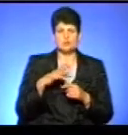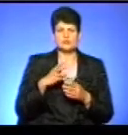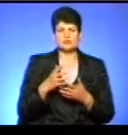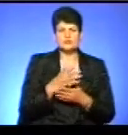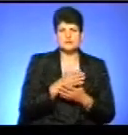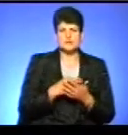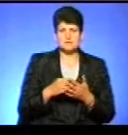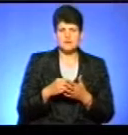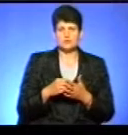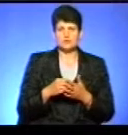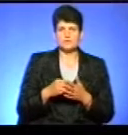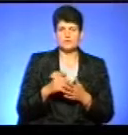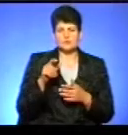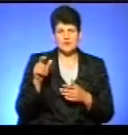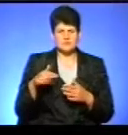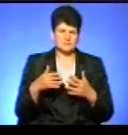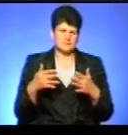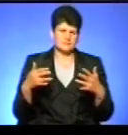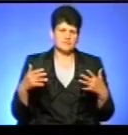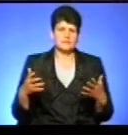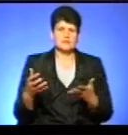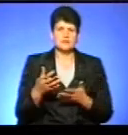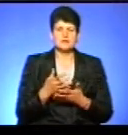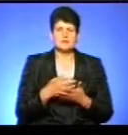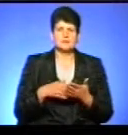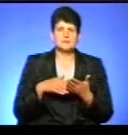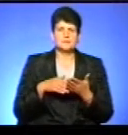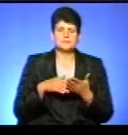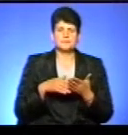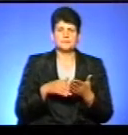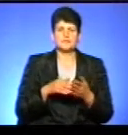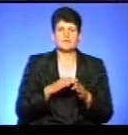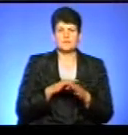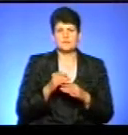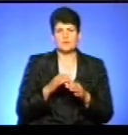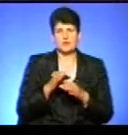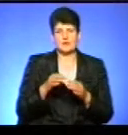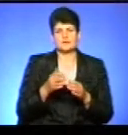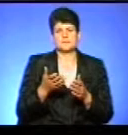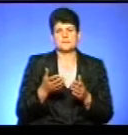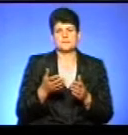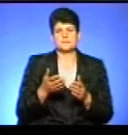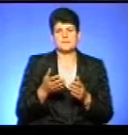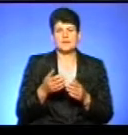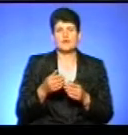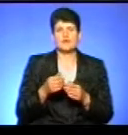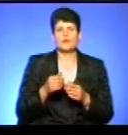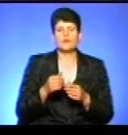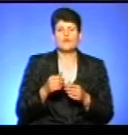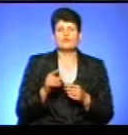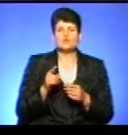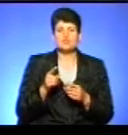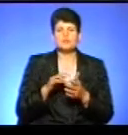зібрані ініціативні групи людей, підприємців, меценаторів, спонсорів, які реалізували цей проєкт, довели до пуття. В чому причина